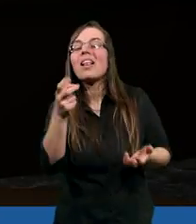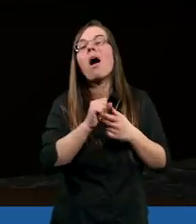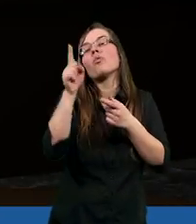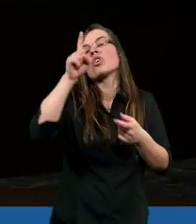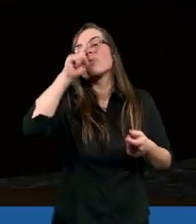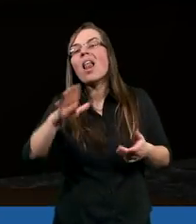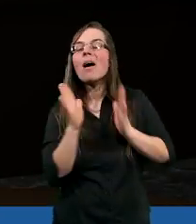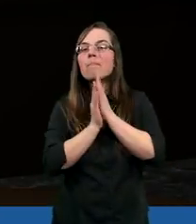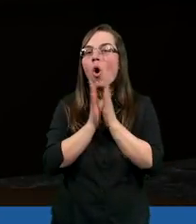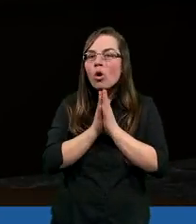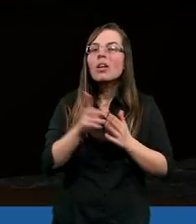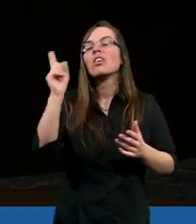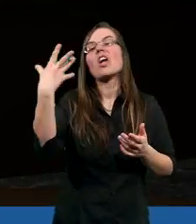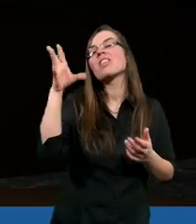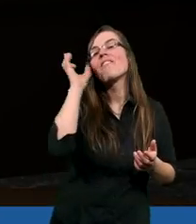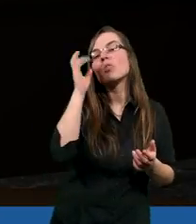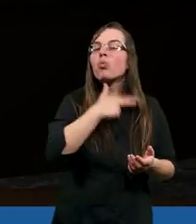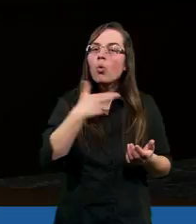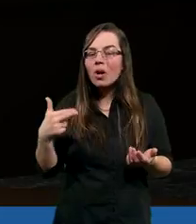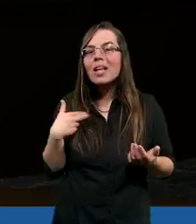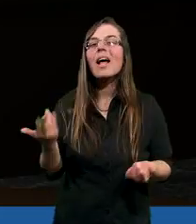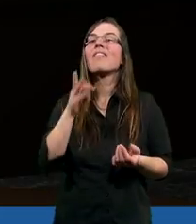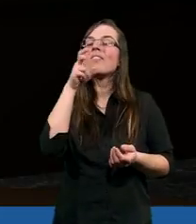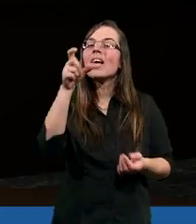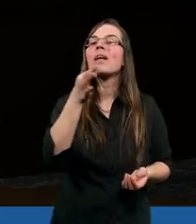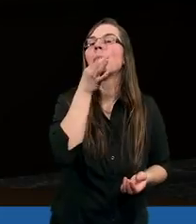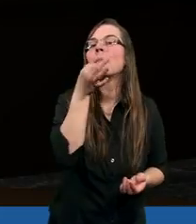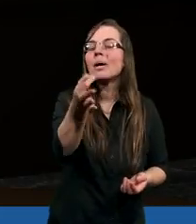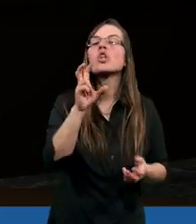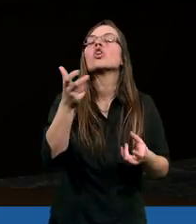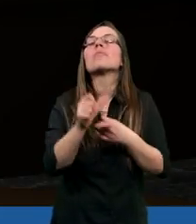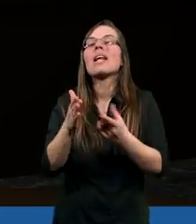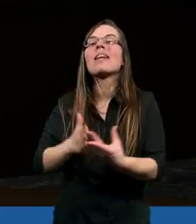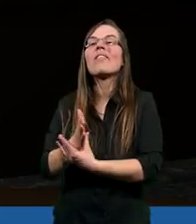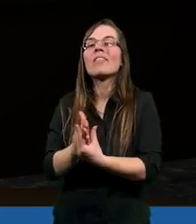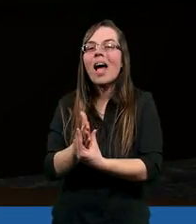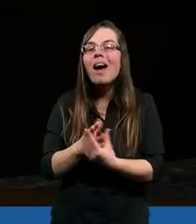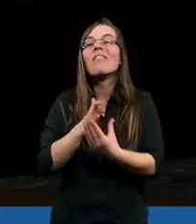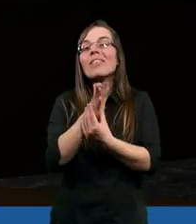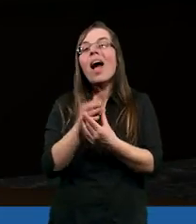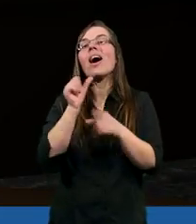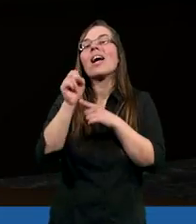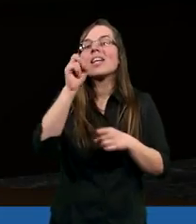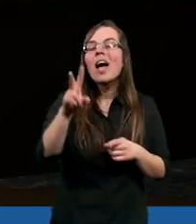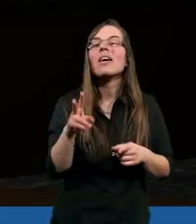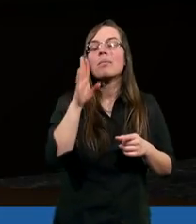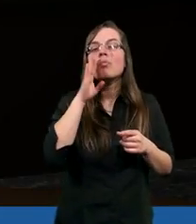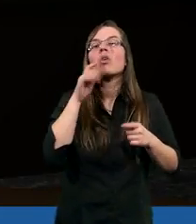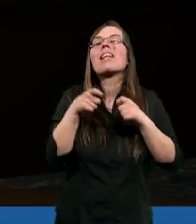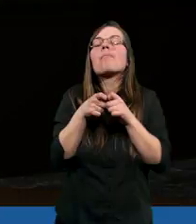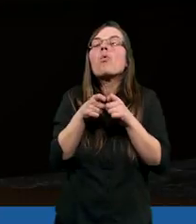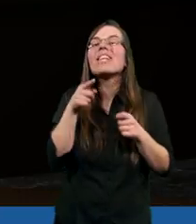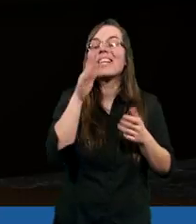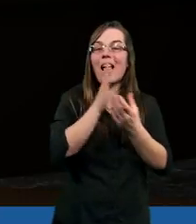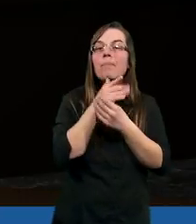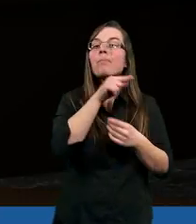źle się modlę, albo Pan Bóg mnie nie wysłuchuje. Więc pytanie, czy w tym jest wiara. Więc wiara jest takim spójnikiem